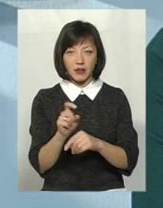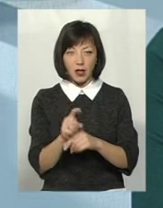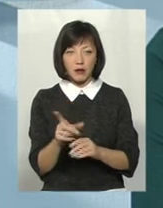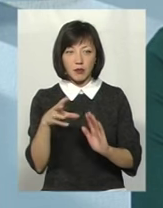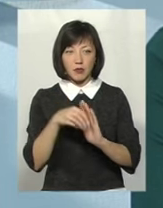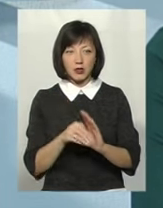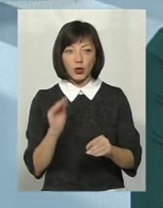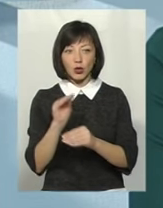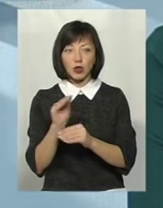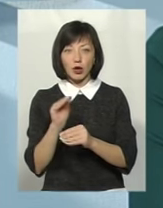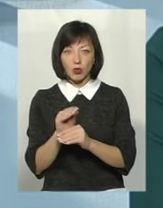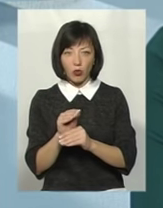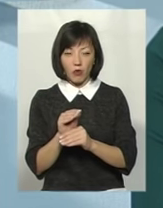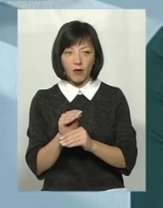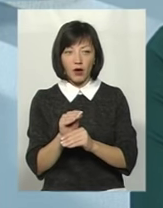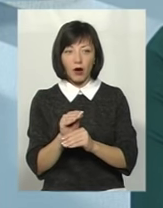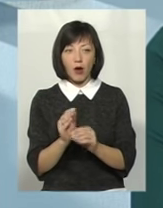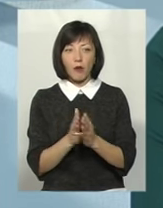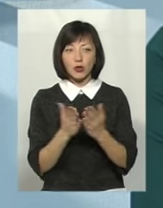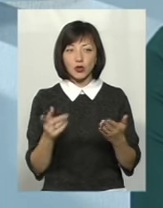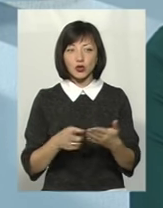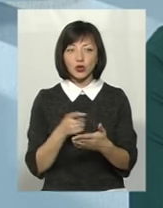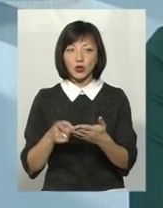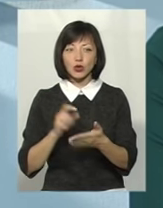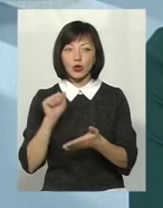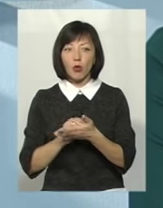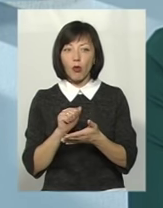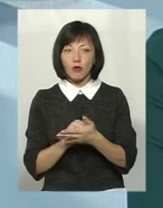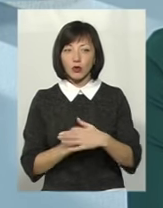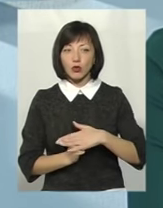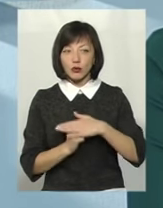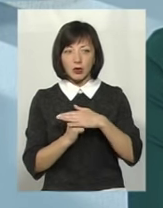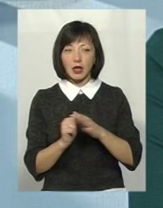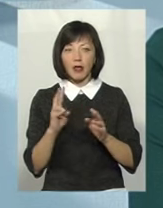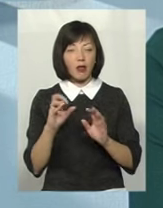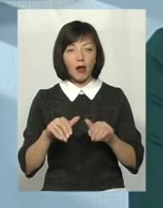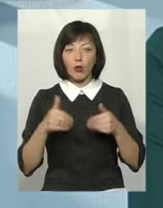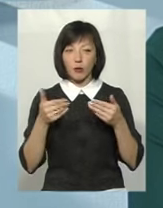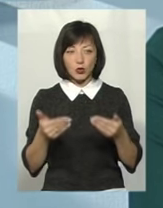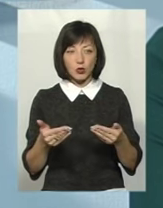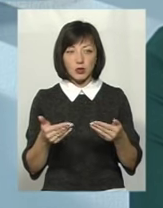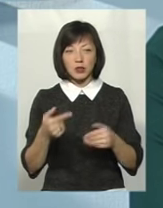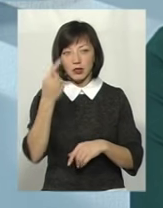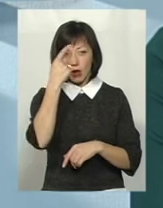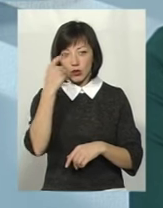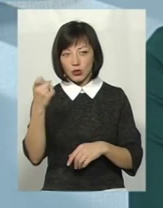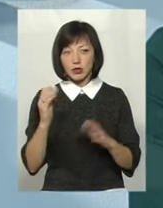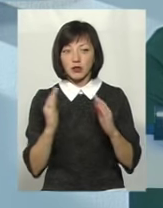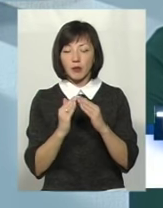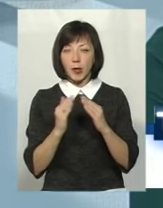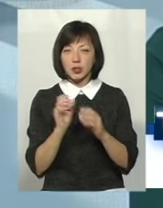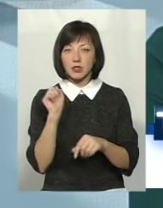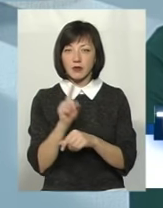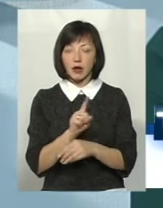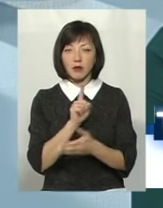містяться у додаткових посібниках, зошитах з друкованою основою, не рекомендується. Наголошується, що домашні завдання